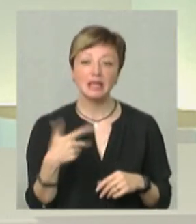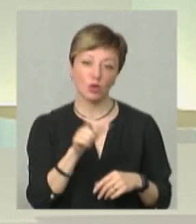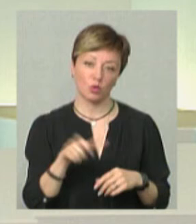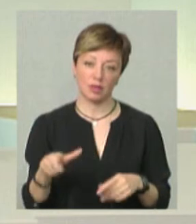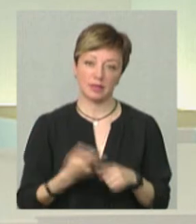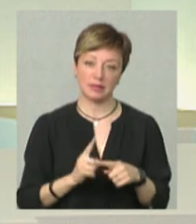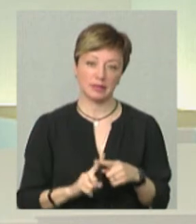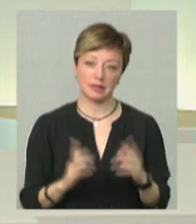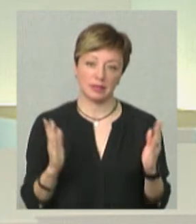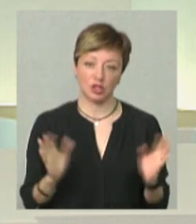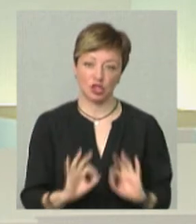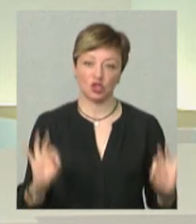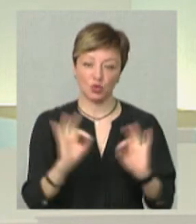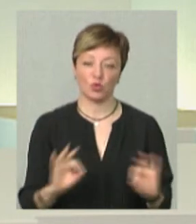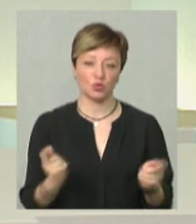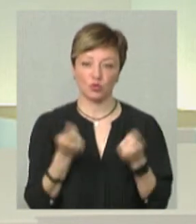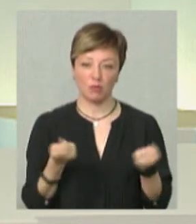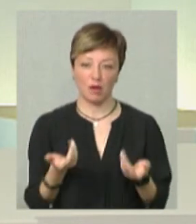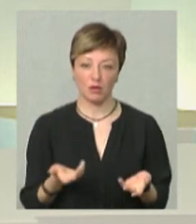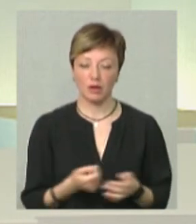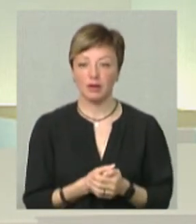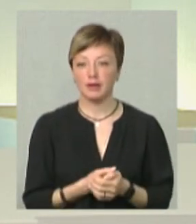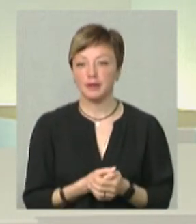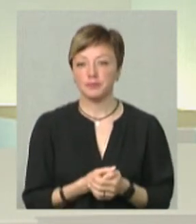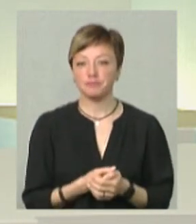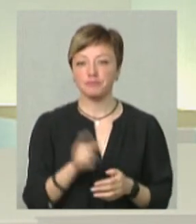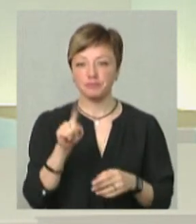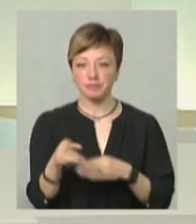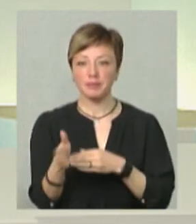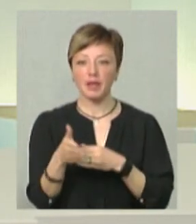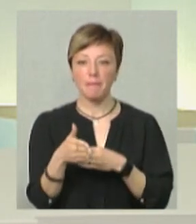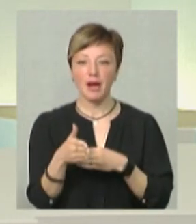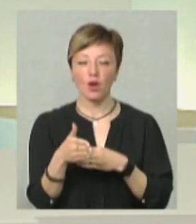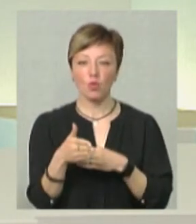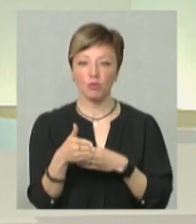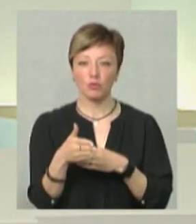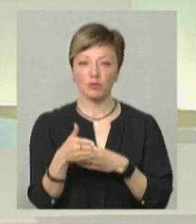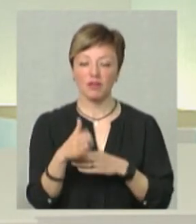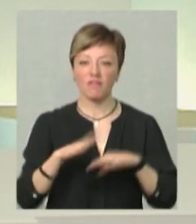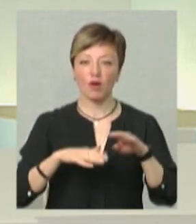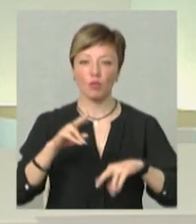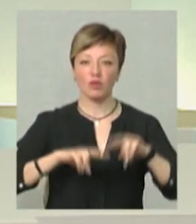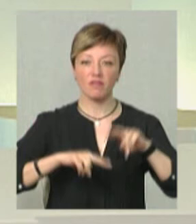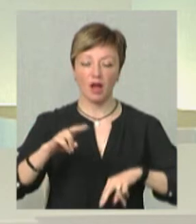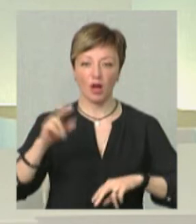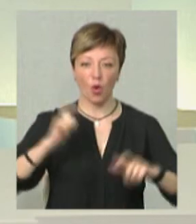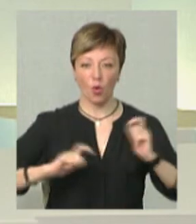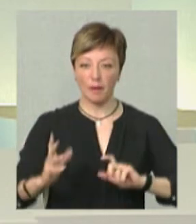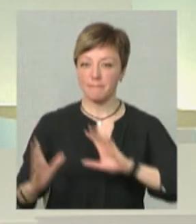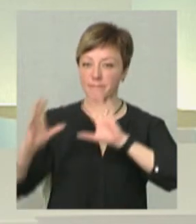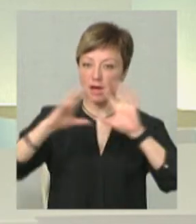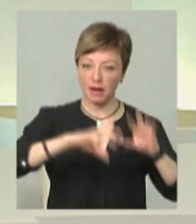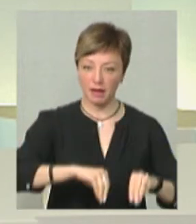людини. Це практично нічого, це дуже мало. Далі Маріупольський фаховий будівельний коледж